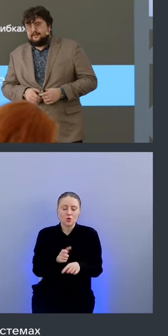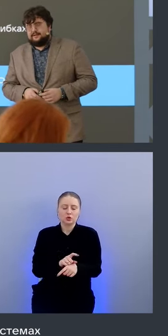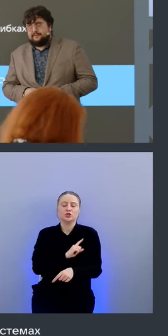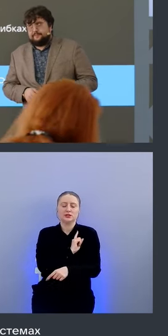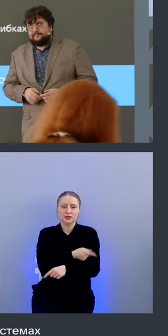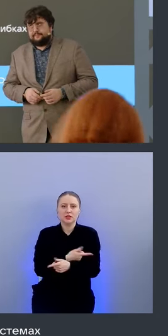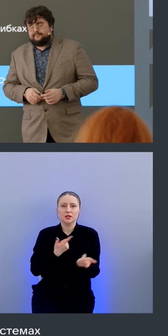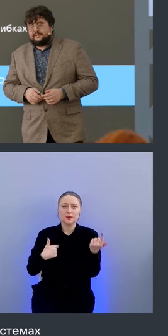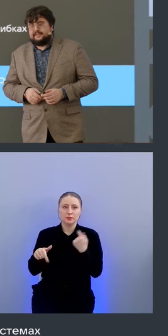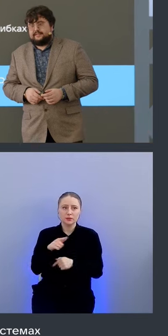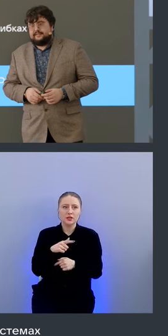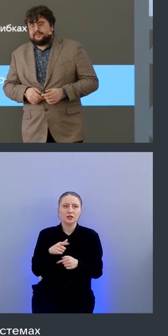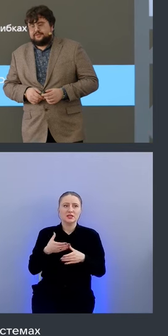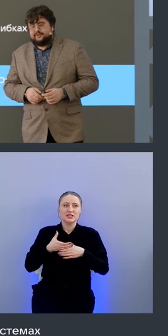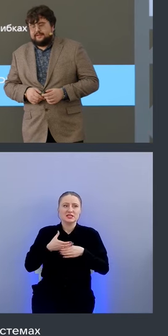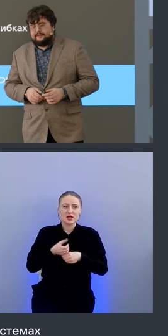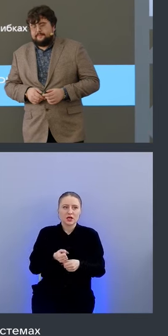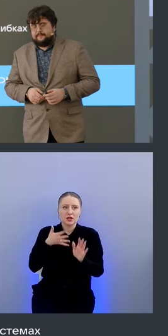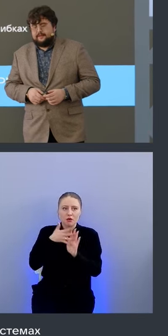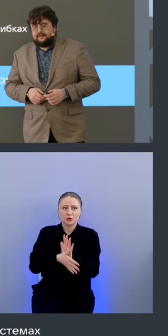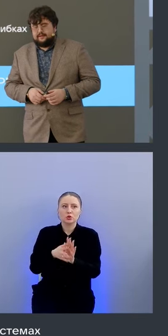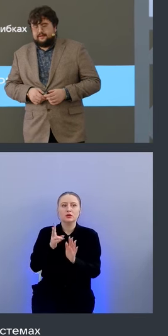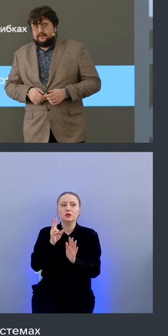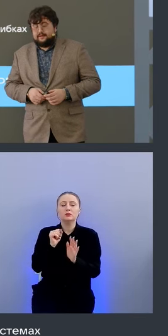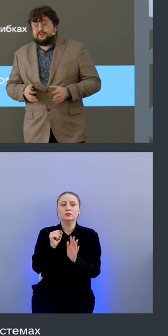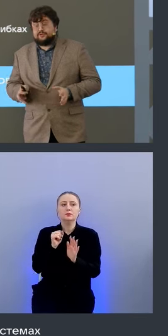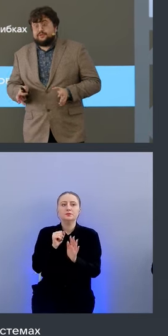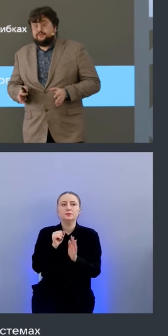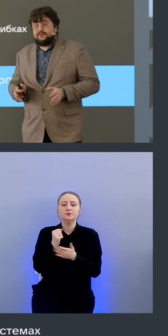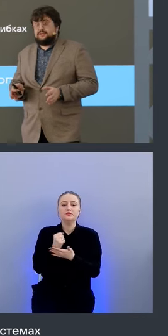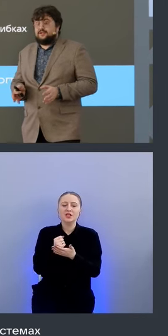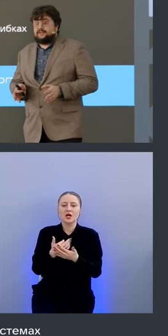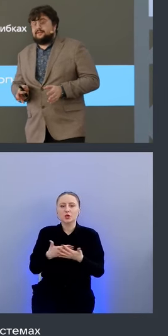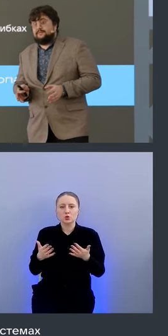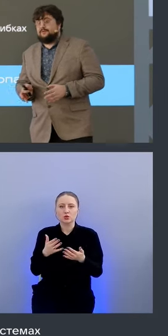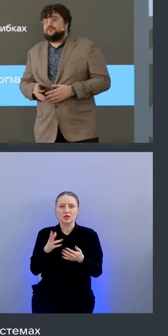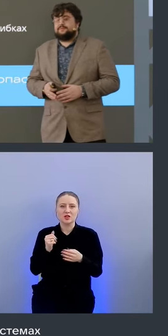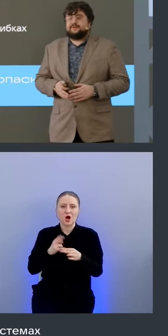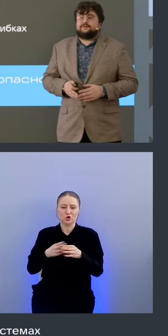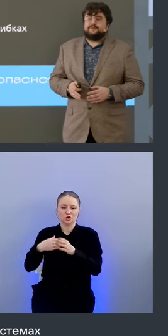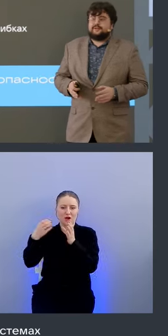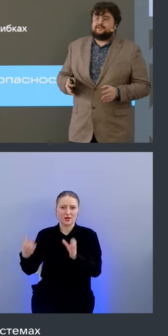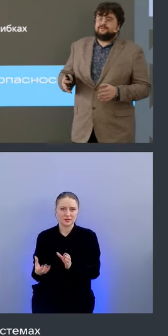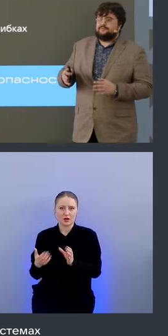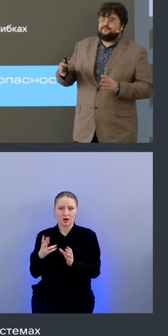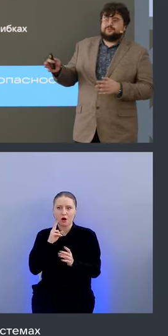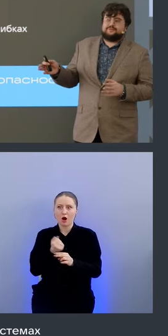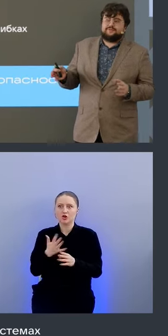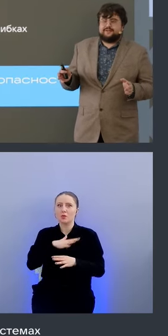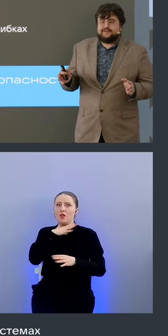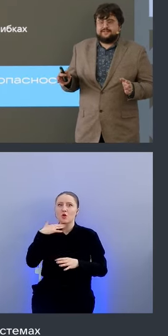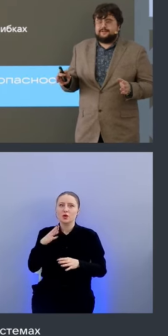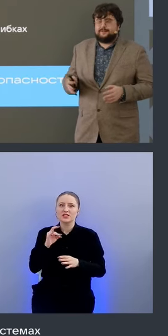сократили расходы на ресурсы ну то есть на железо нам не нужно теперь огромное ну там